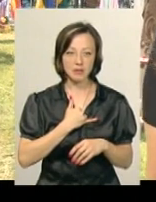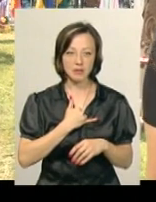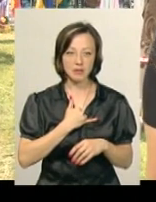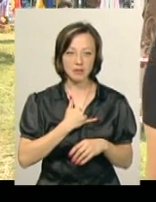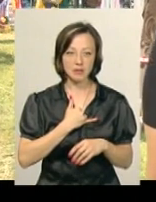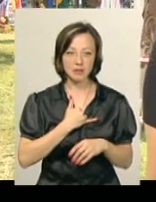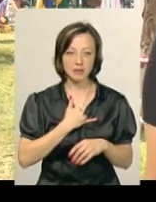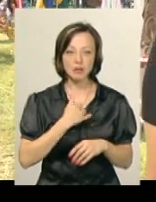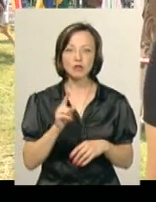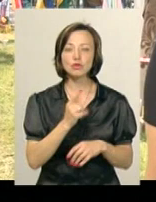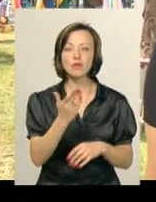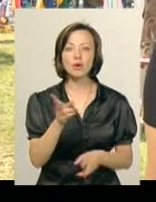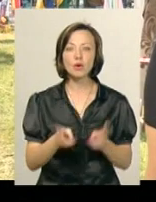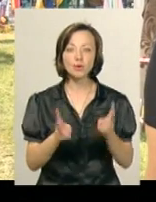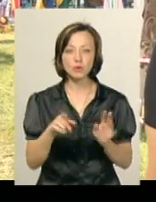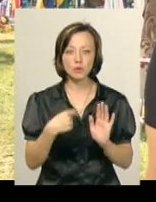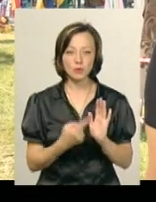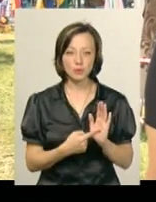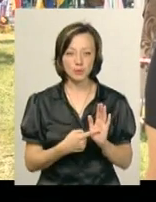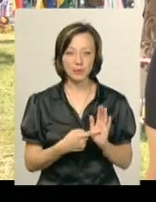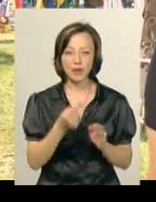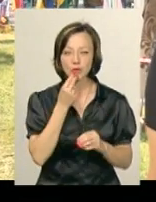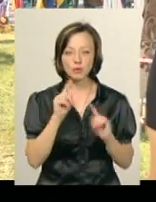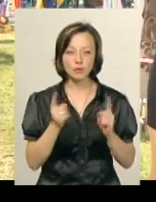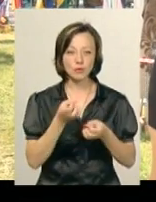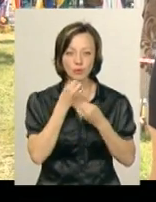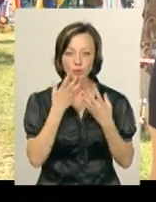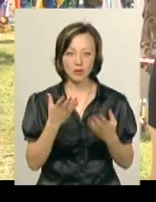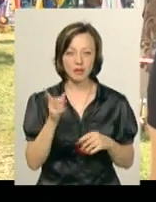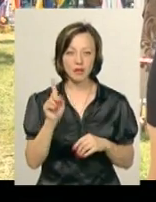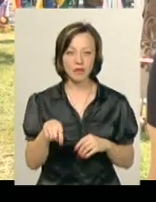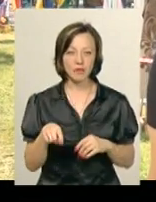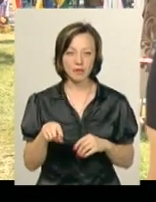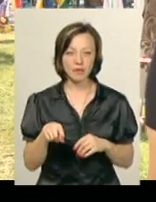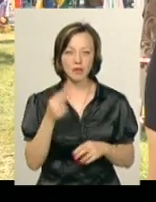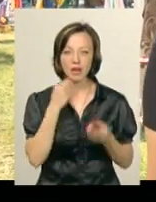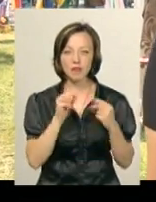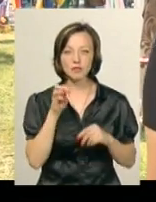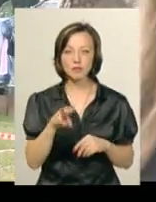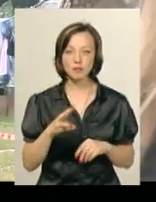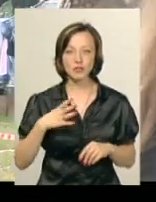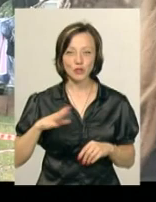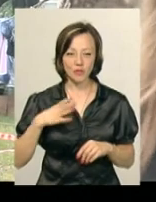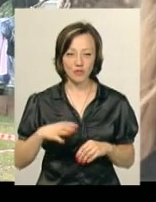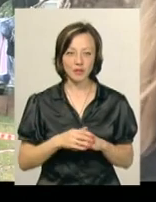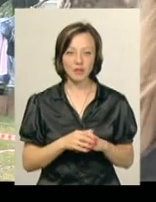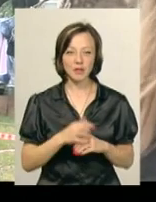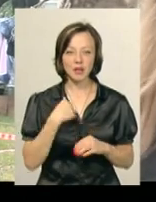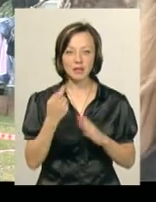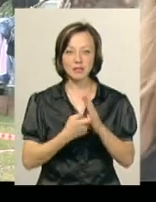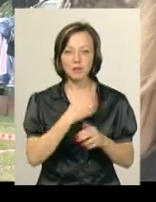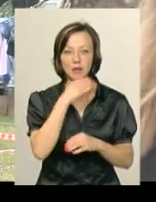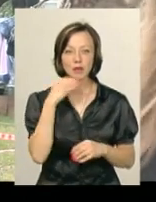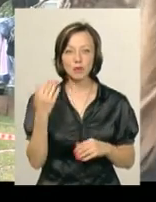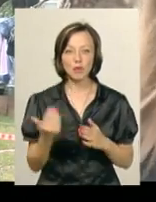Що ви готуєте? Ми гарчуємося дуже-дуже добре, навіть краще, ніж очікували. Я дізналася дуже багато